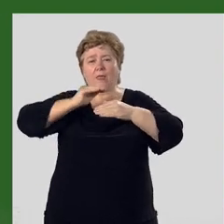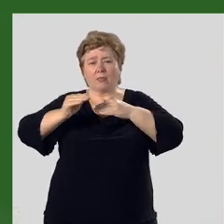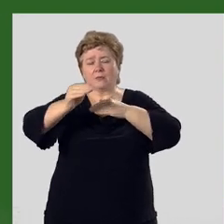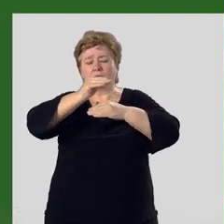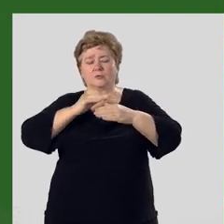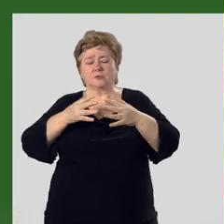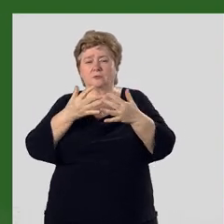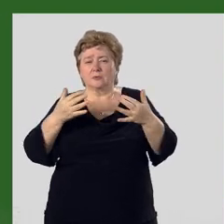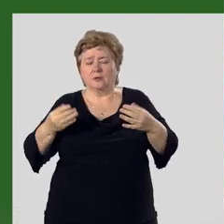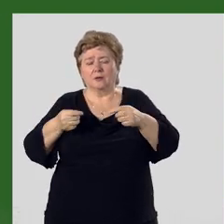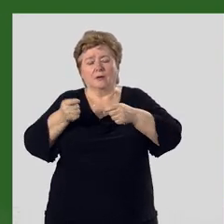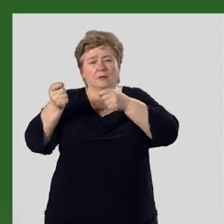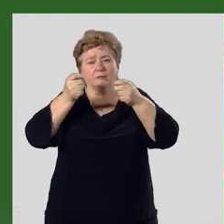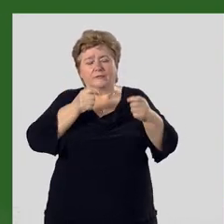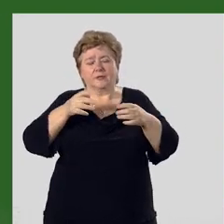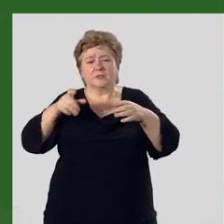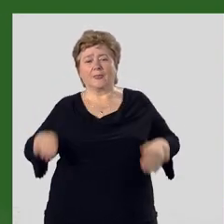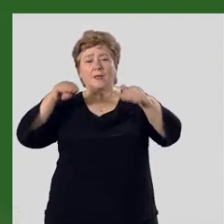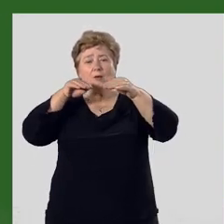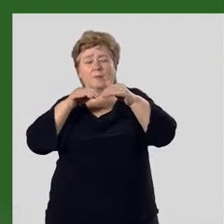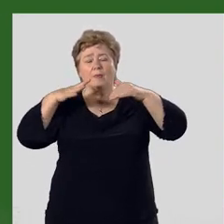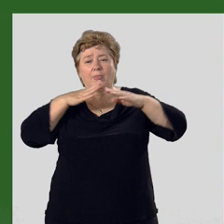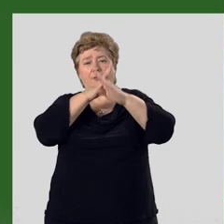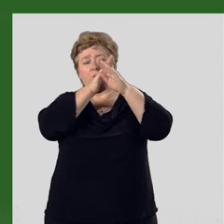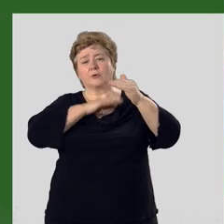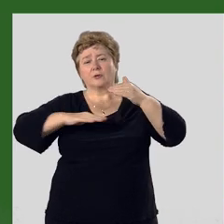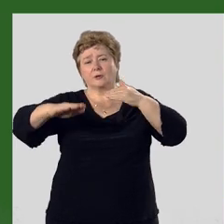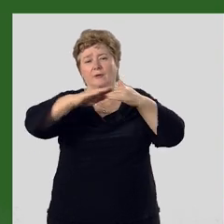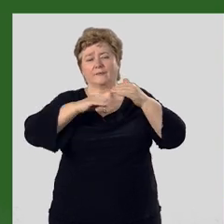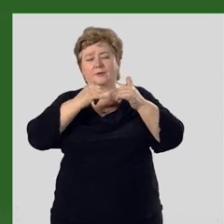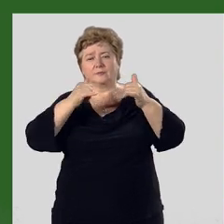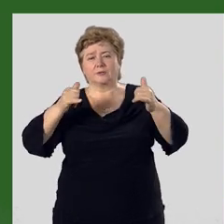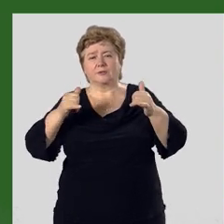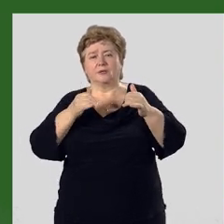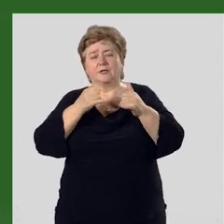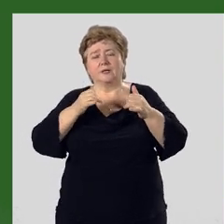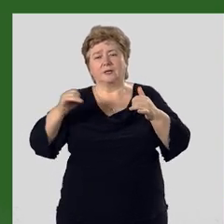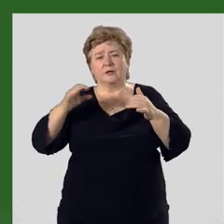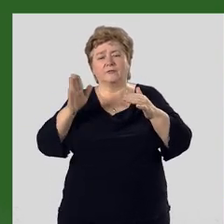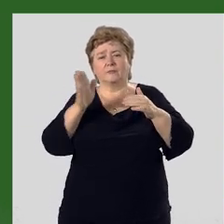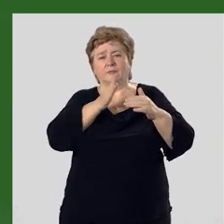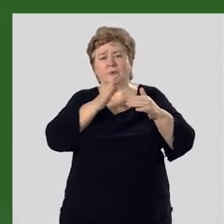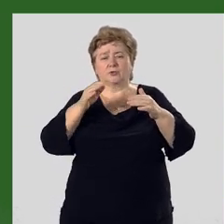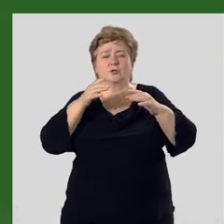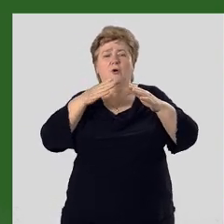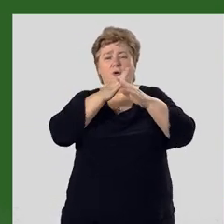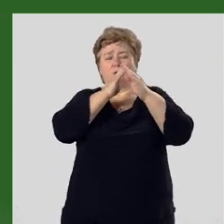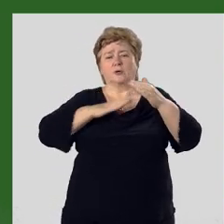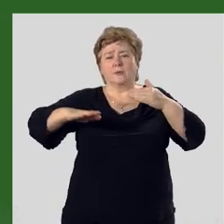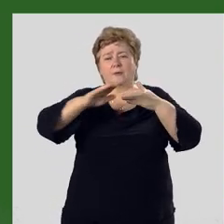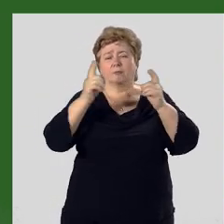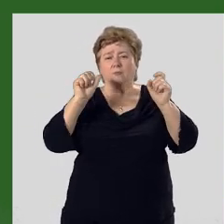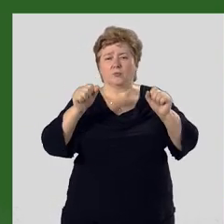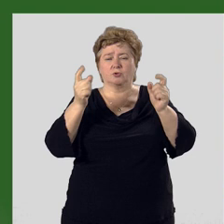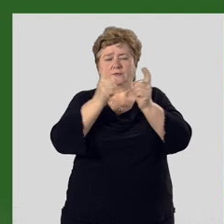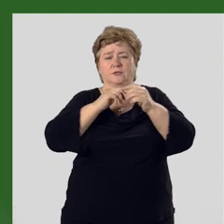продуктами выноса рек с гор. Подгорные равнины распространены и в межгорных долинах. Можно